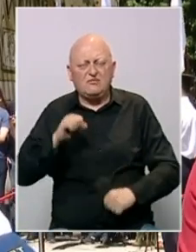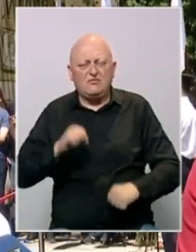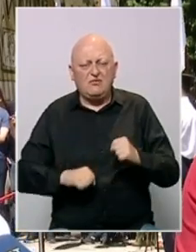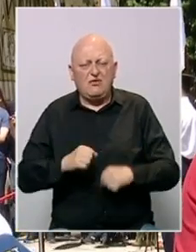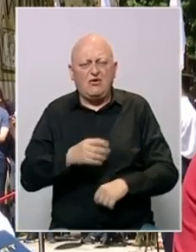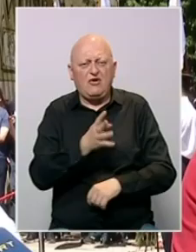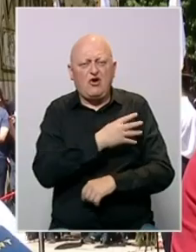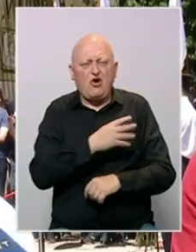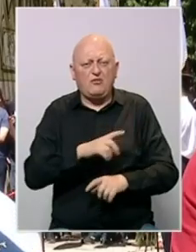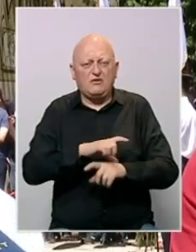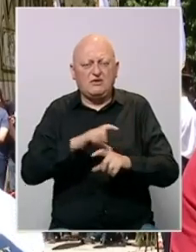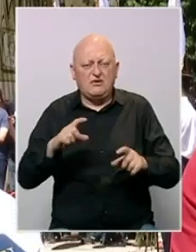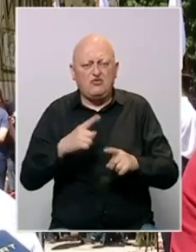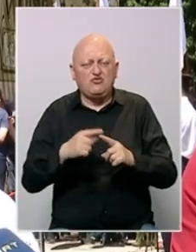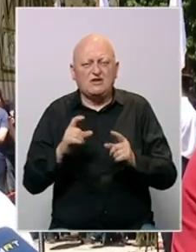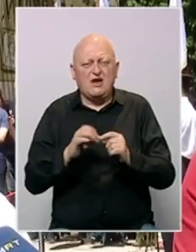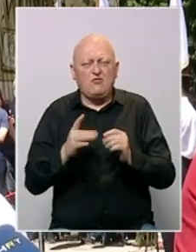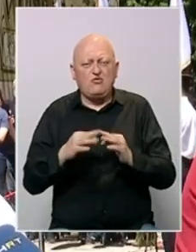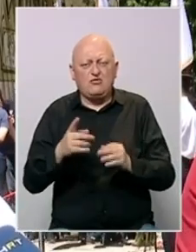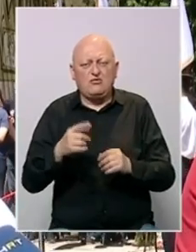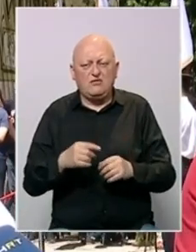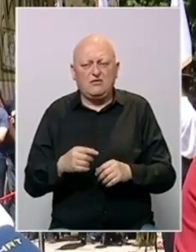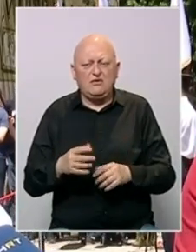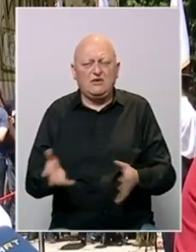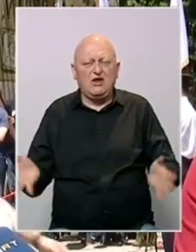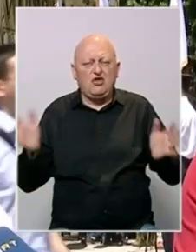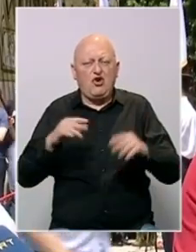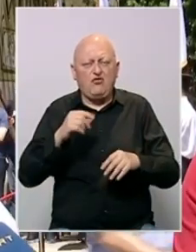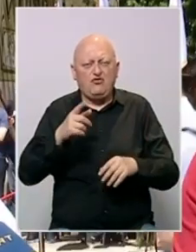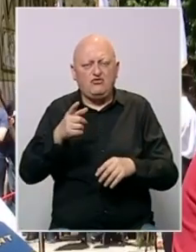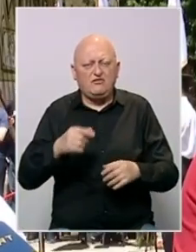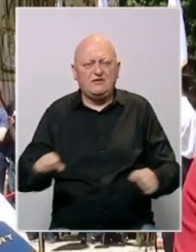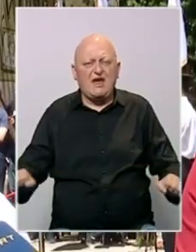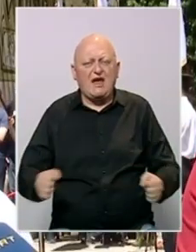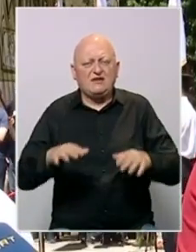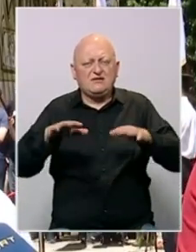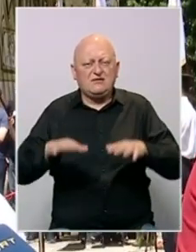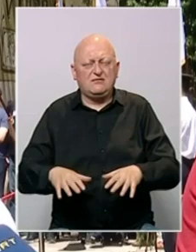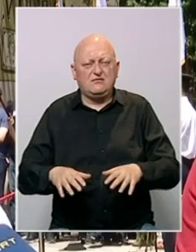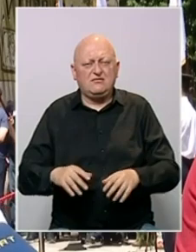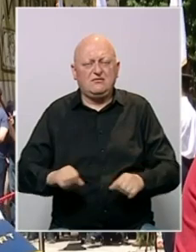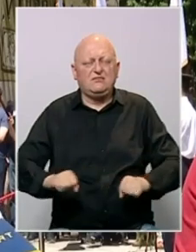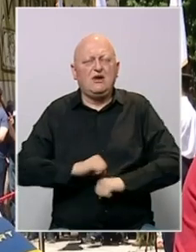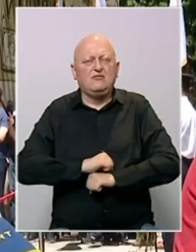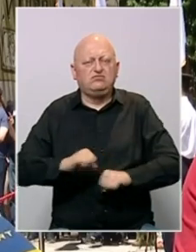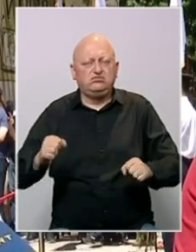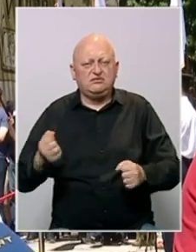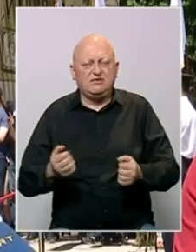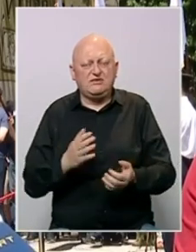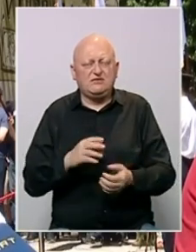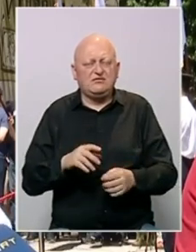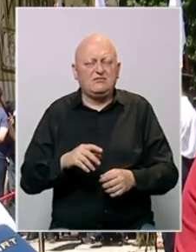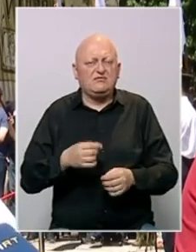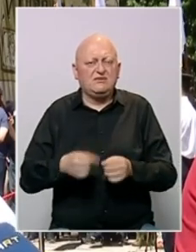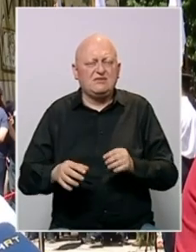komadanta kasarne Huska Buna. Na tovariti ljude, na eksploziv, na minjsko eksploziv na sredstva, na